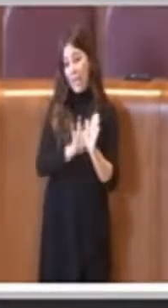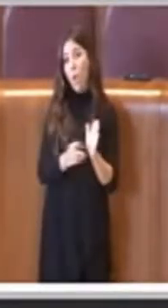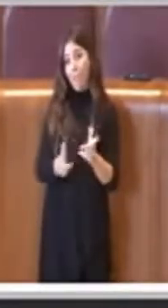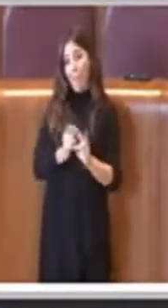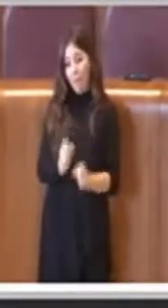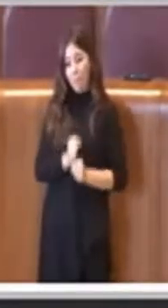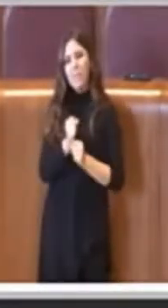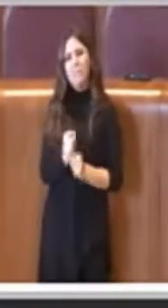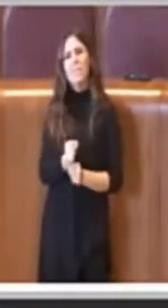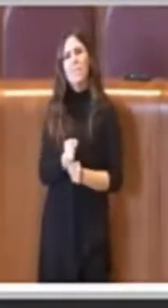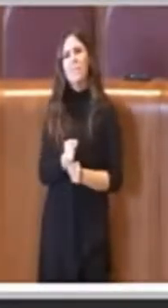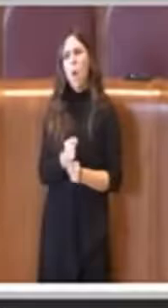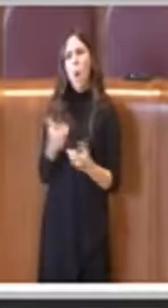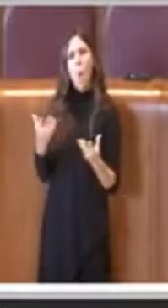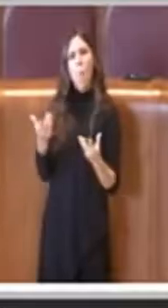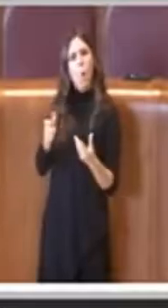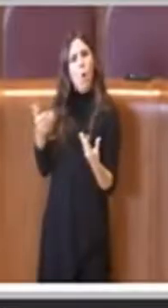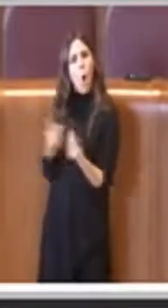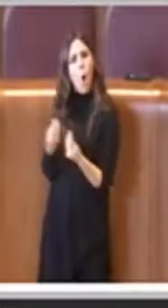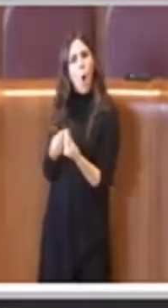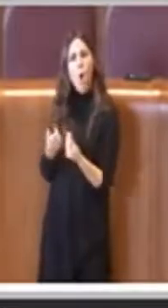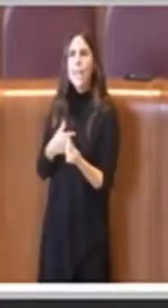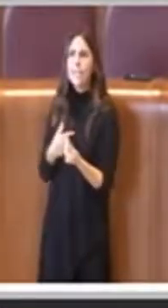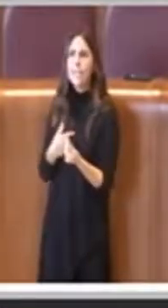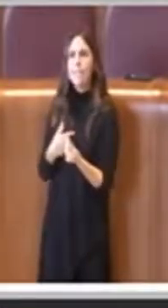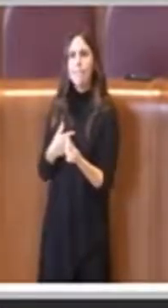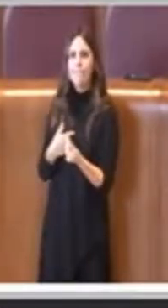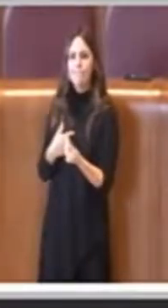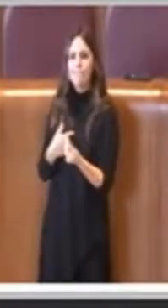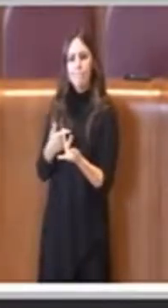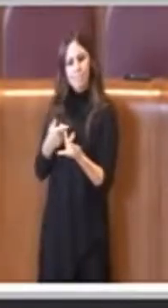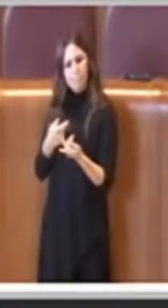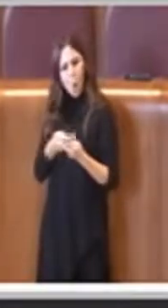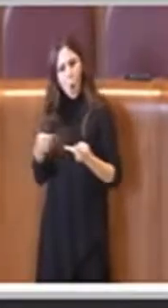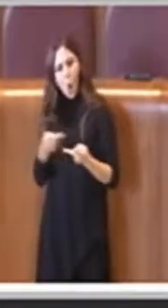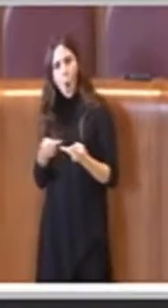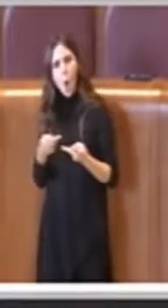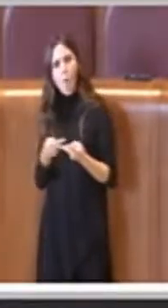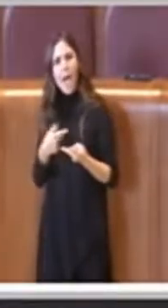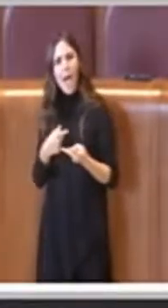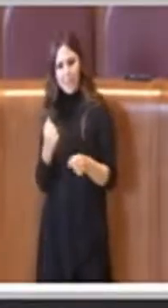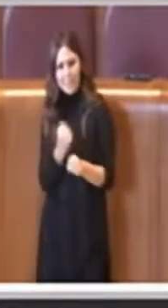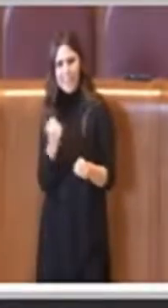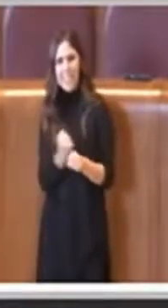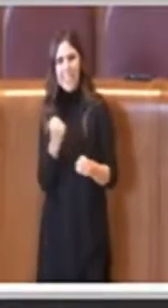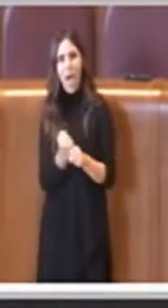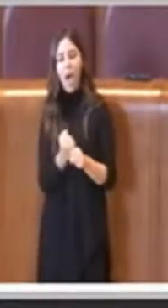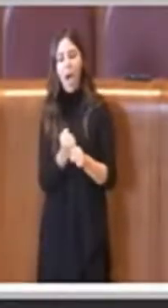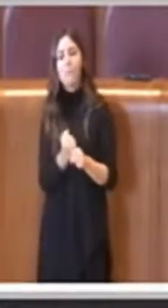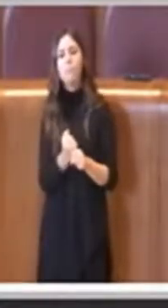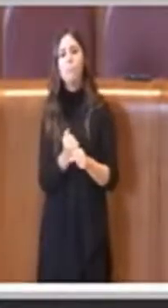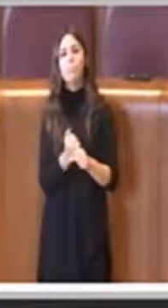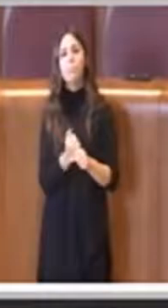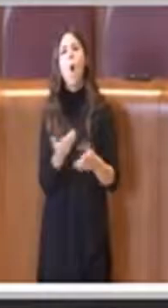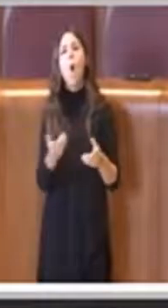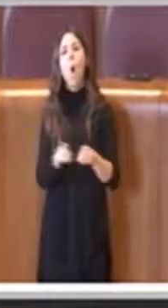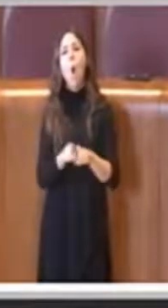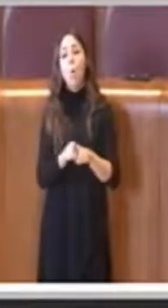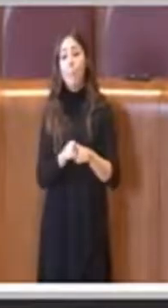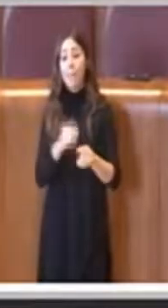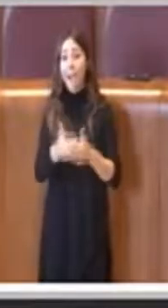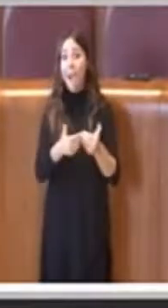tentato, diciamo da qualche forza politica che ha tentato di rallentare i lavori di questo regolamento presentando